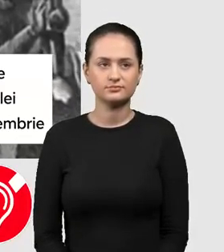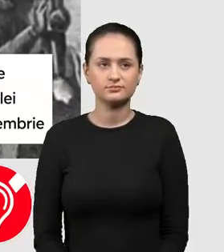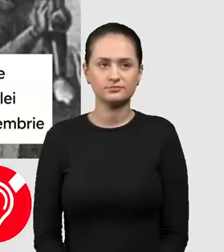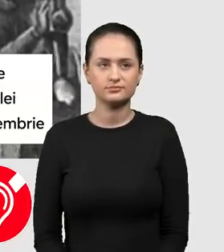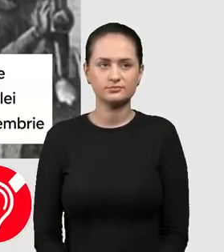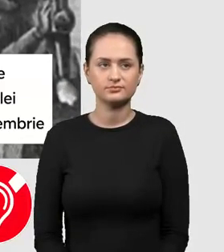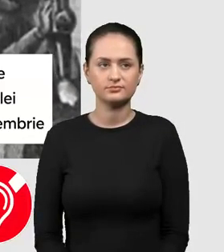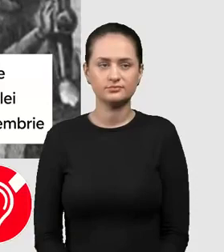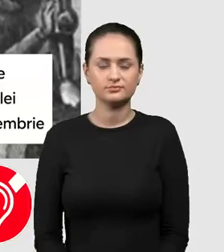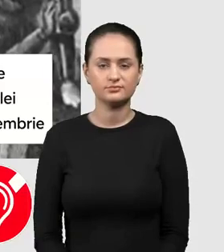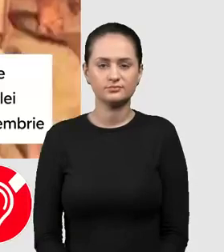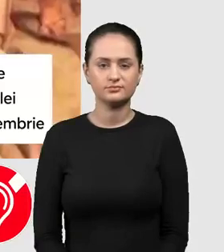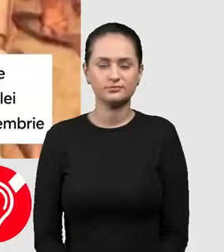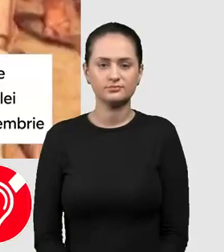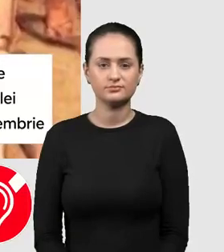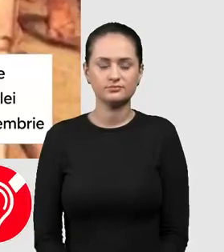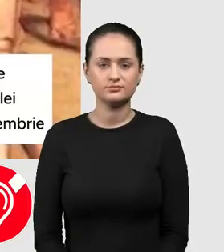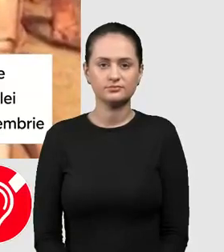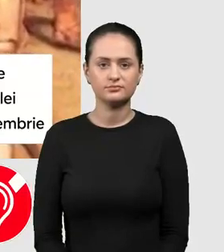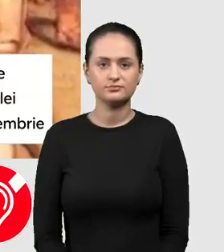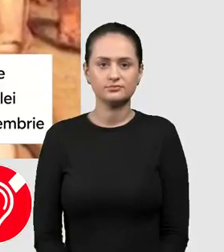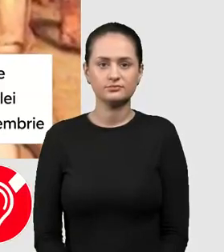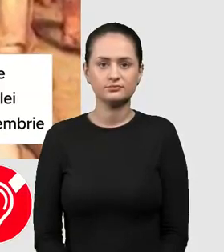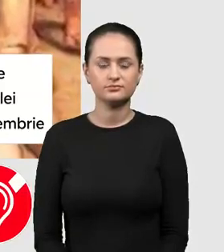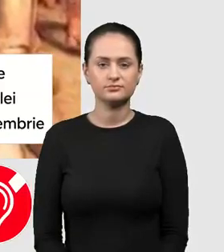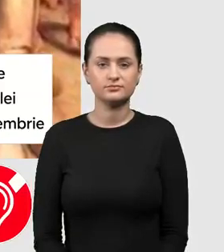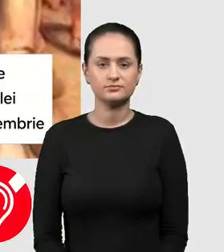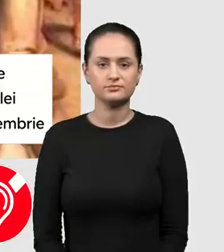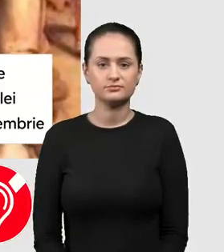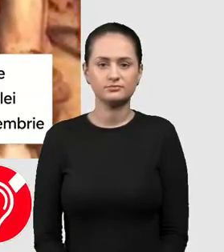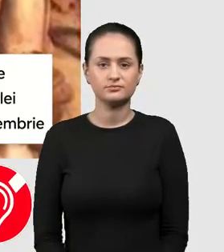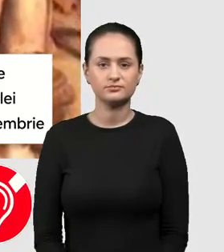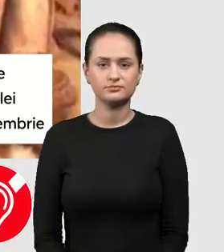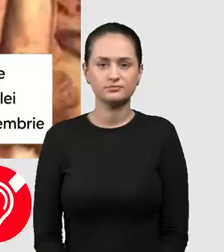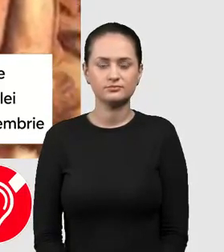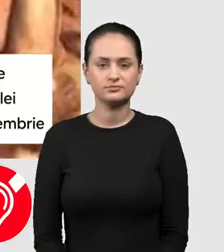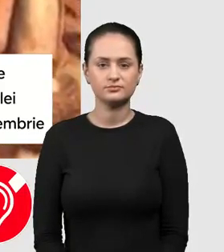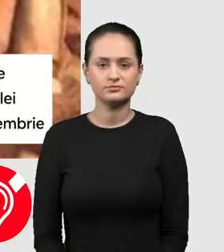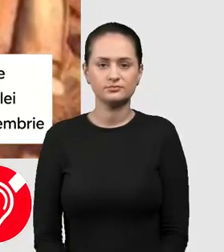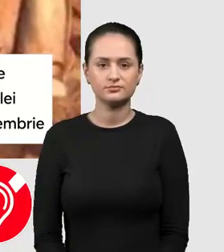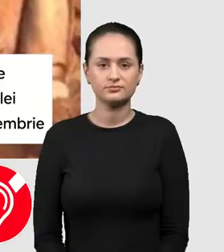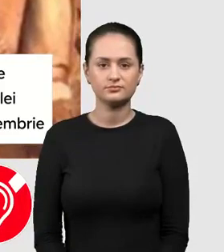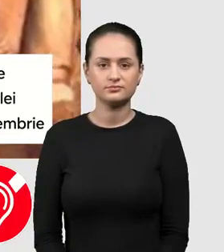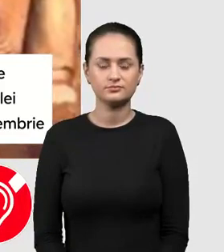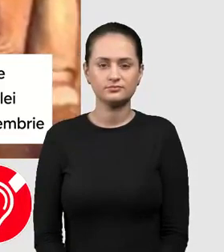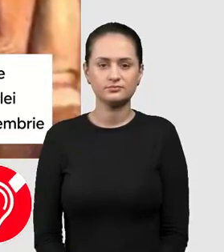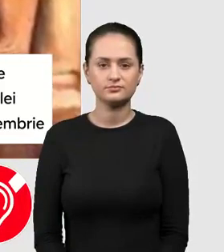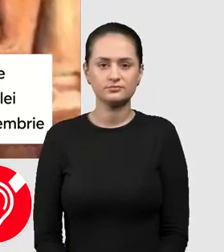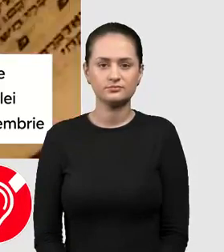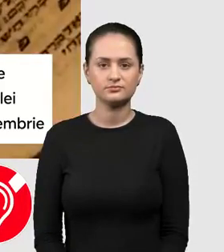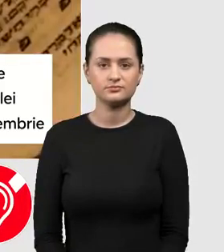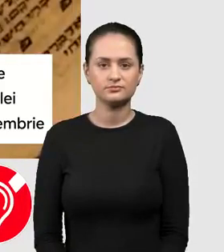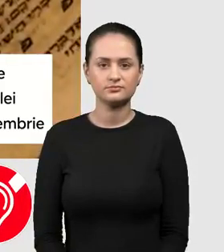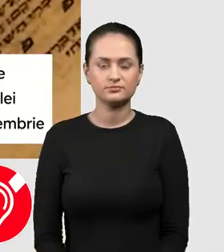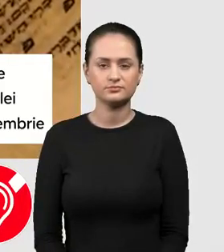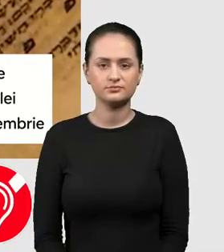și de felul în care oamenii pe vremuri lipeau pe spatele unora figurine din hârtie cunoscute sub numele de Monigotez,